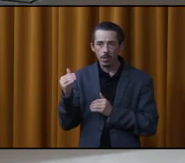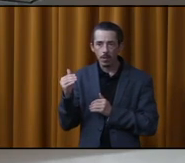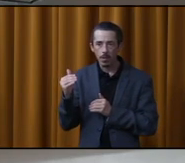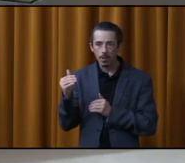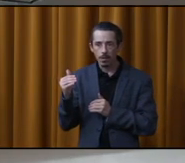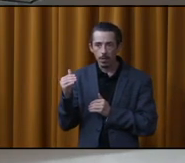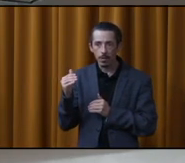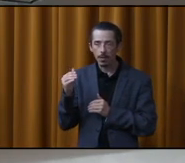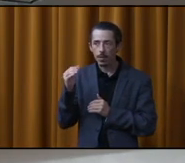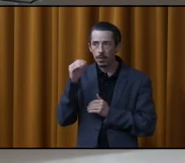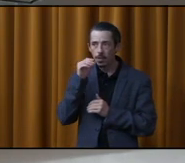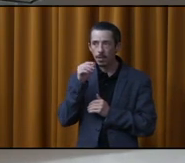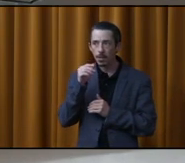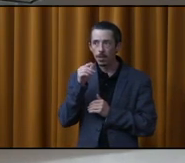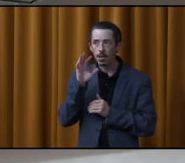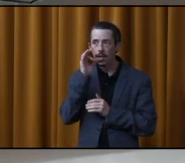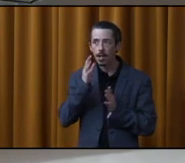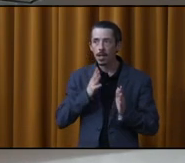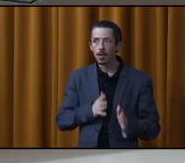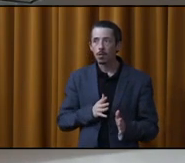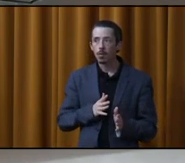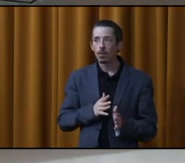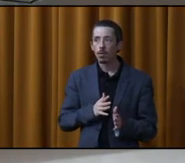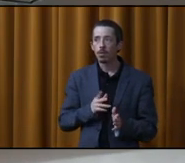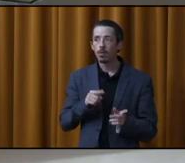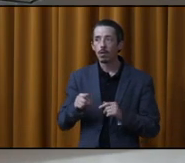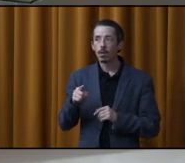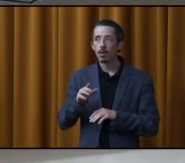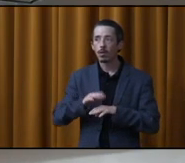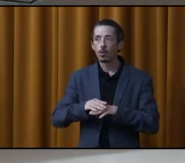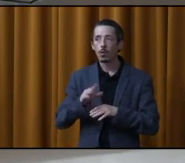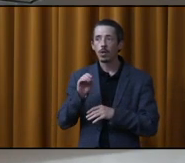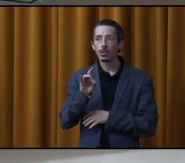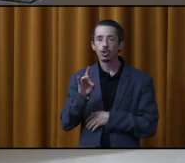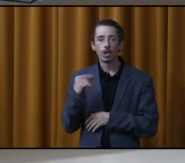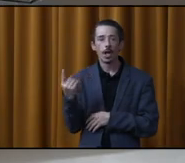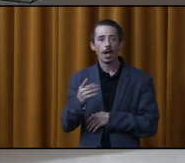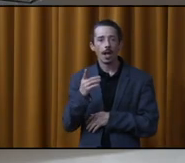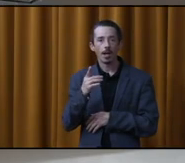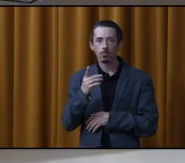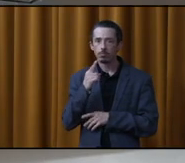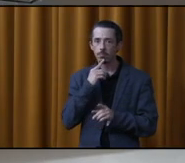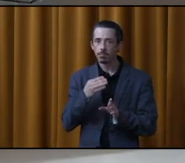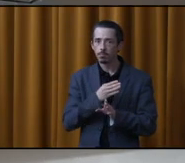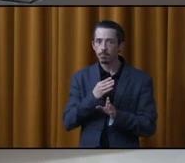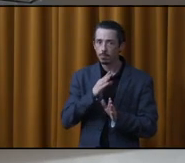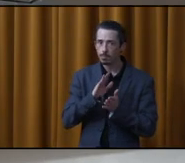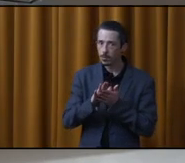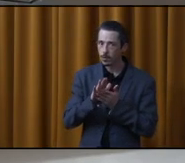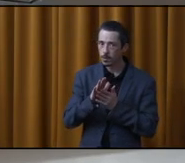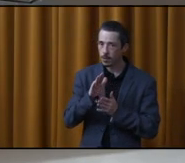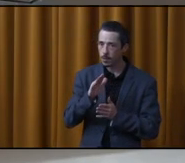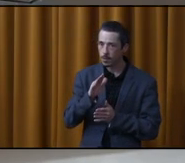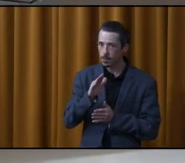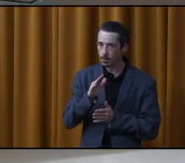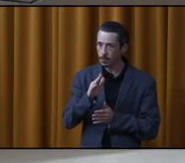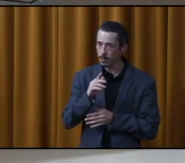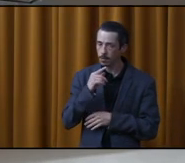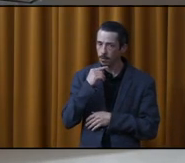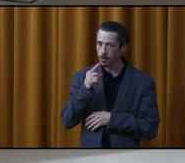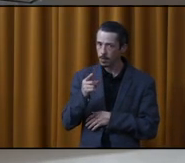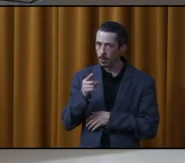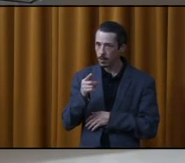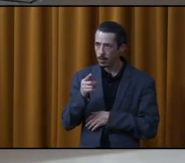les experts. Même sur le sujet des chiens, il y a des gens, il y a des experts